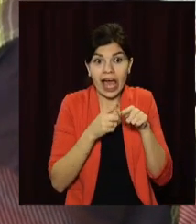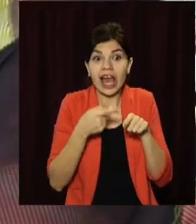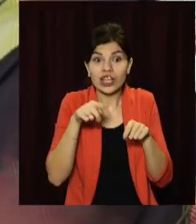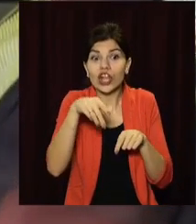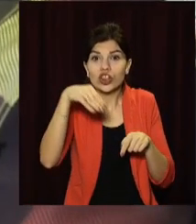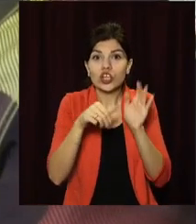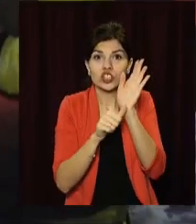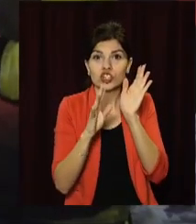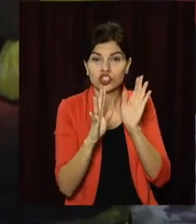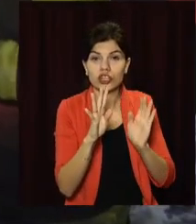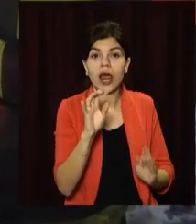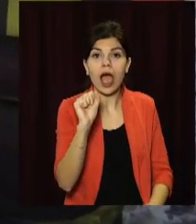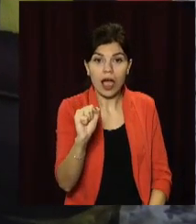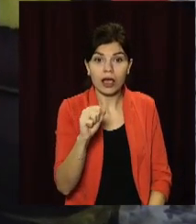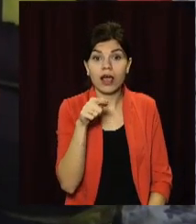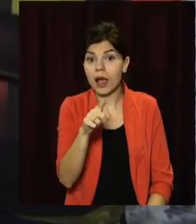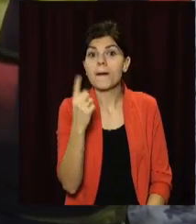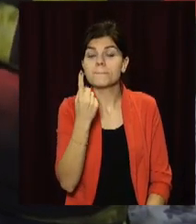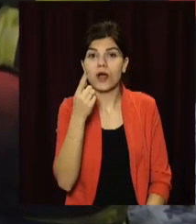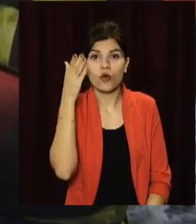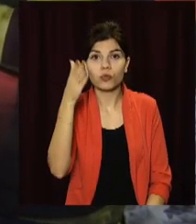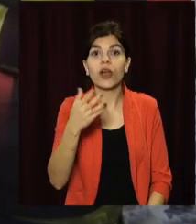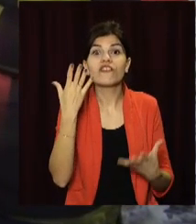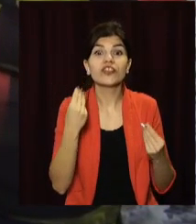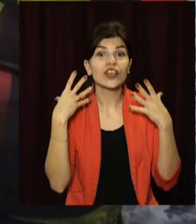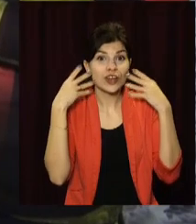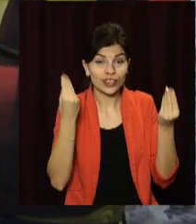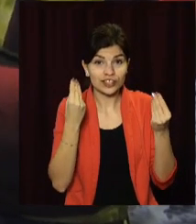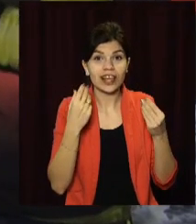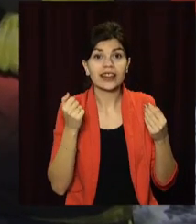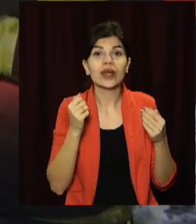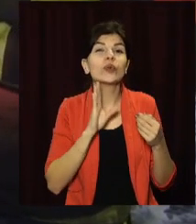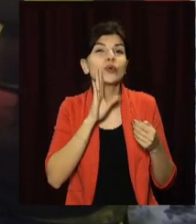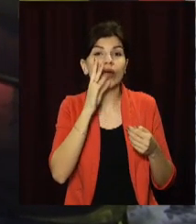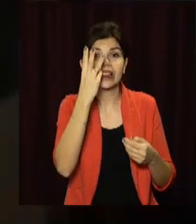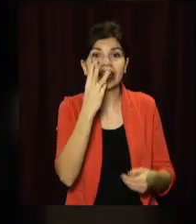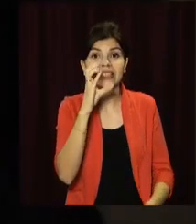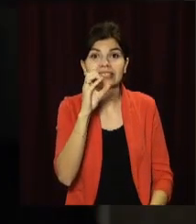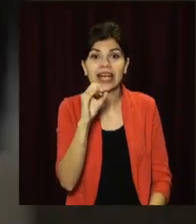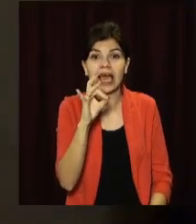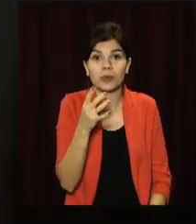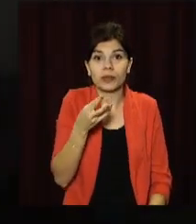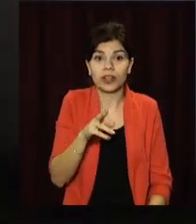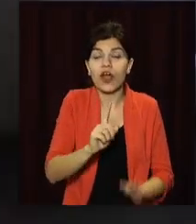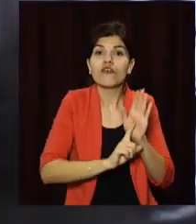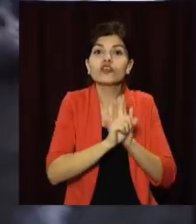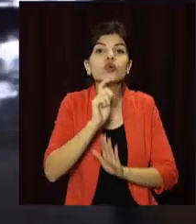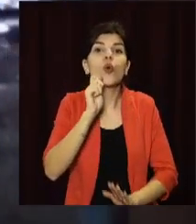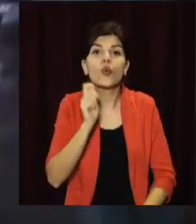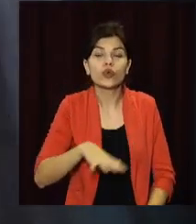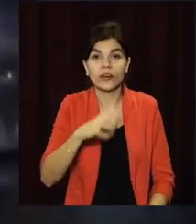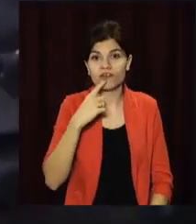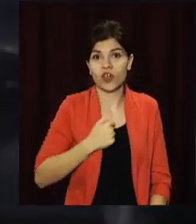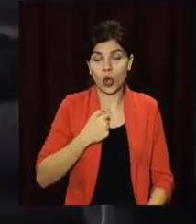-64А. Він пішов у перший бій в день свого народження на світанку 3 серпня. Каже, спочатку українські бійці